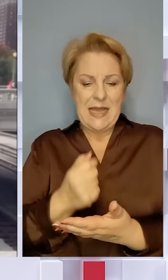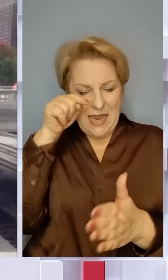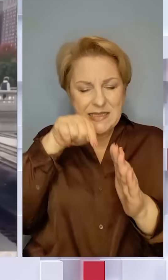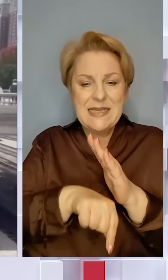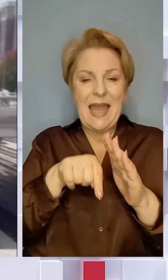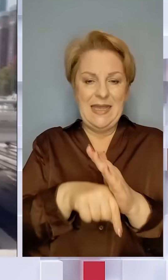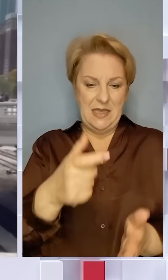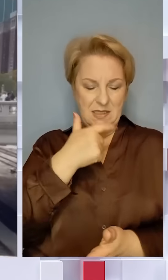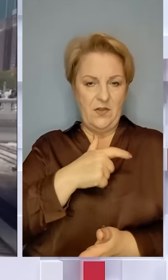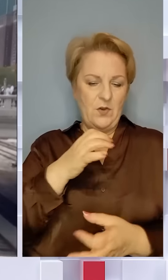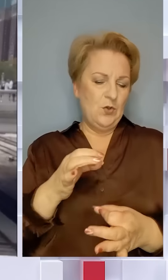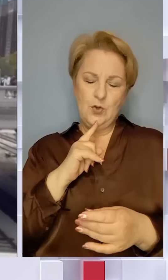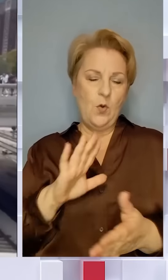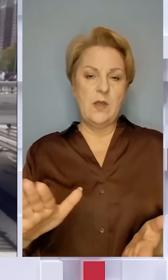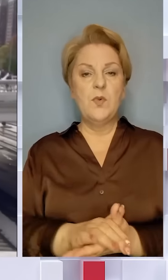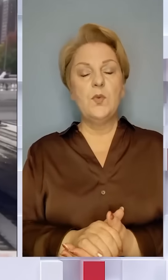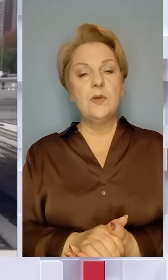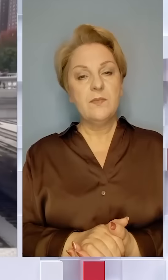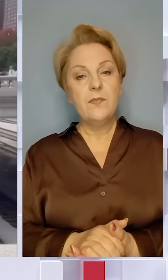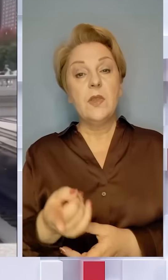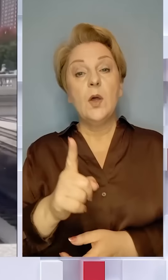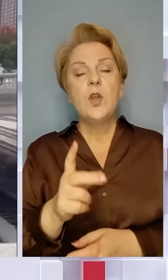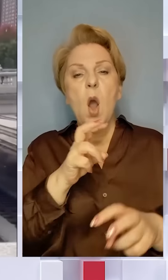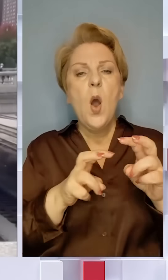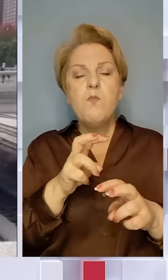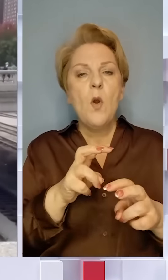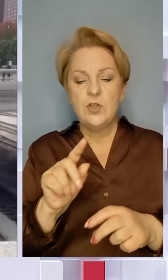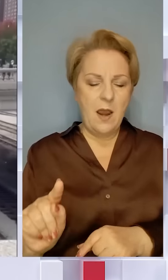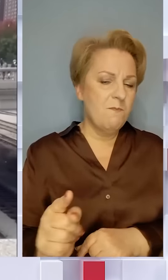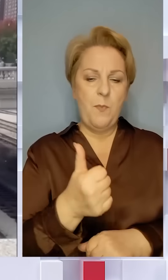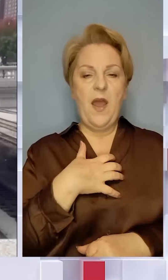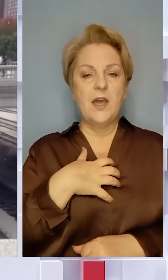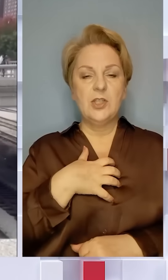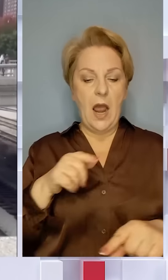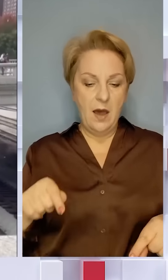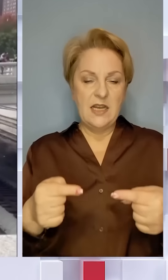всього, нічого не буде. Тому пошук – найперша реабілітація.